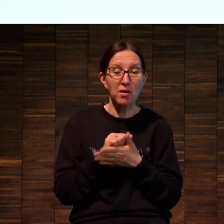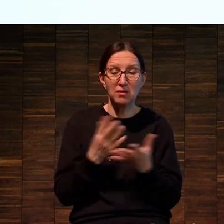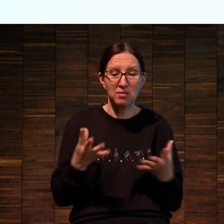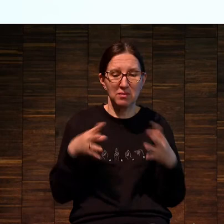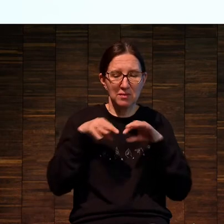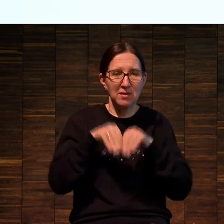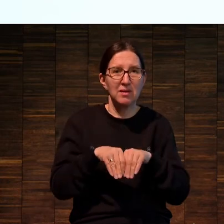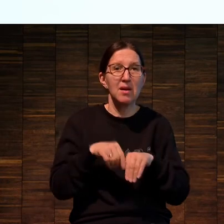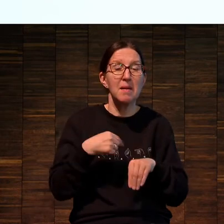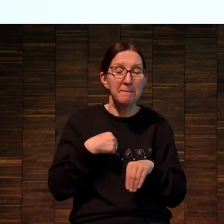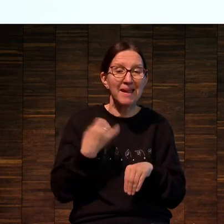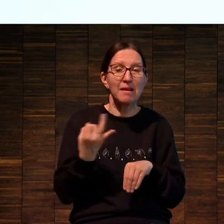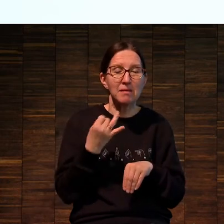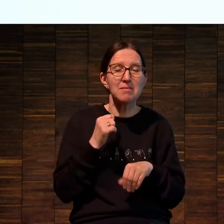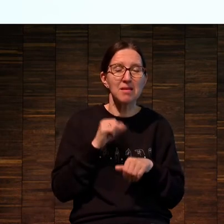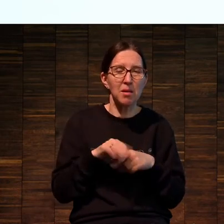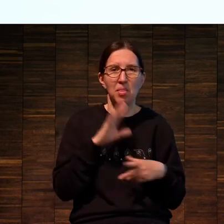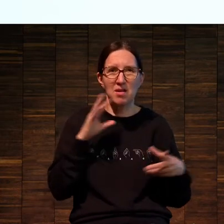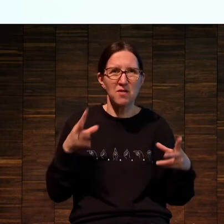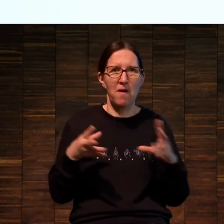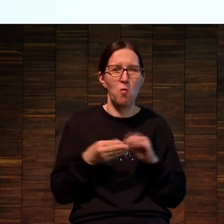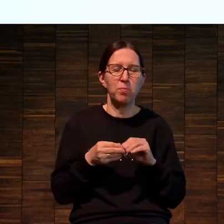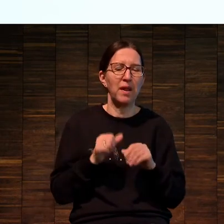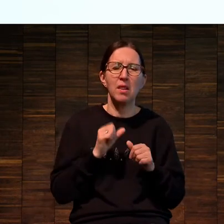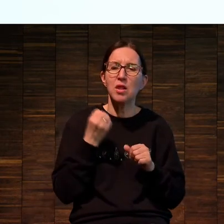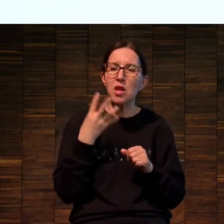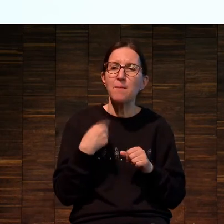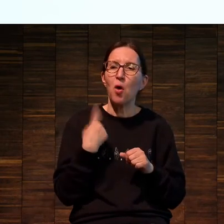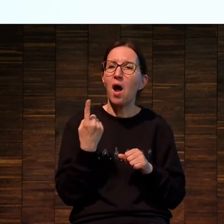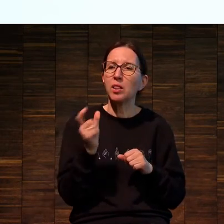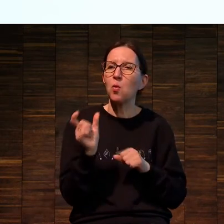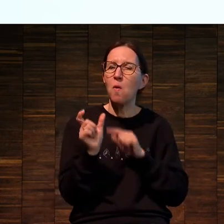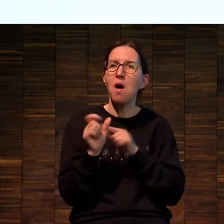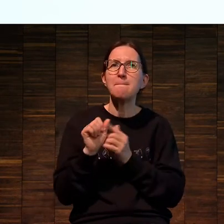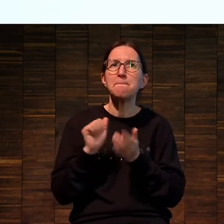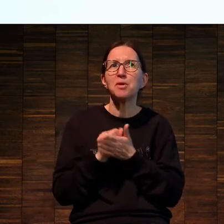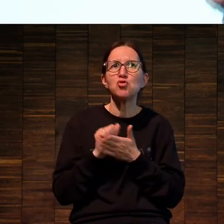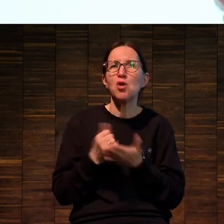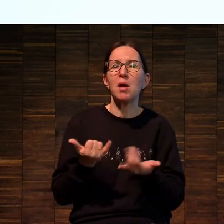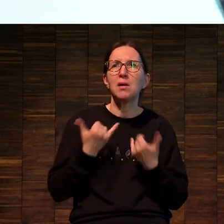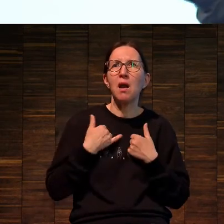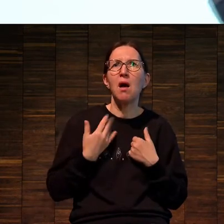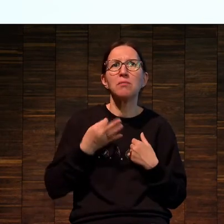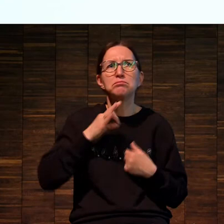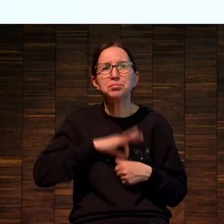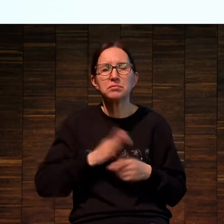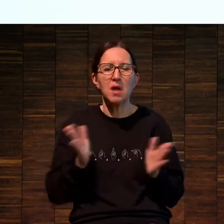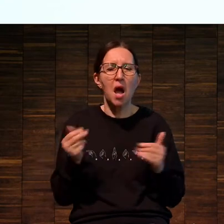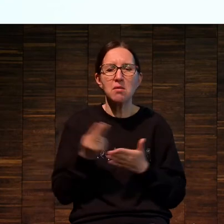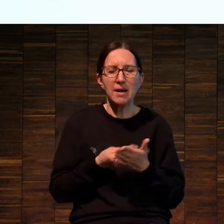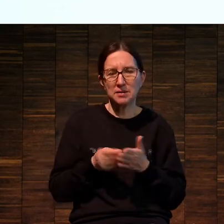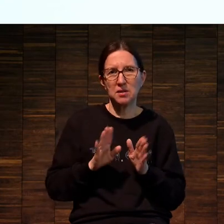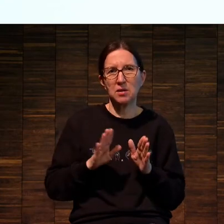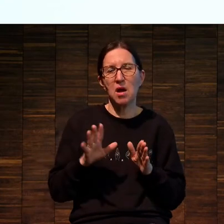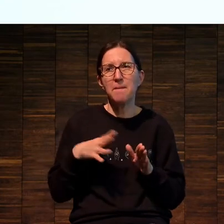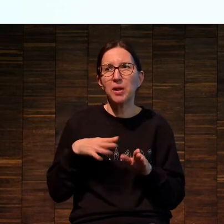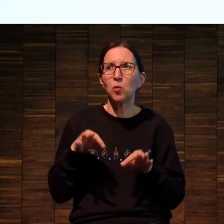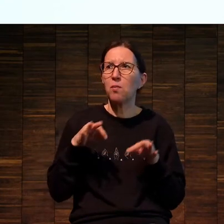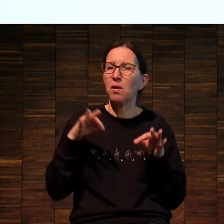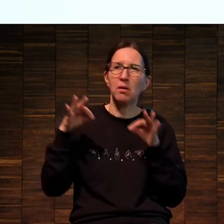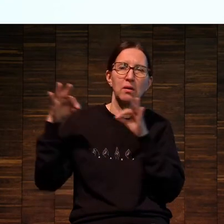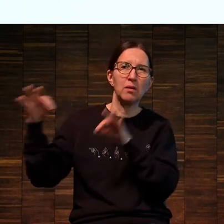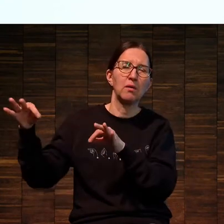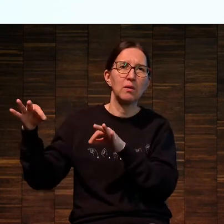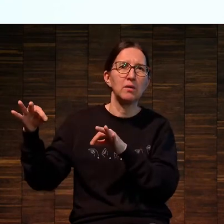вот мне интересны именно совокупность этих практик, не просто использование печати для получения картинки, которые можно потом отнести